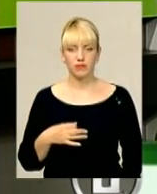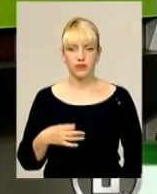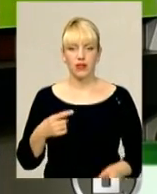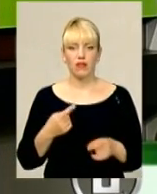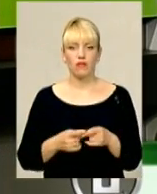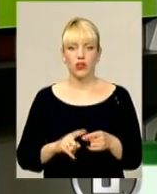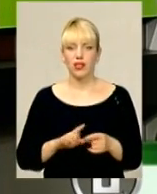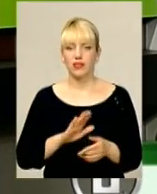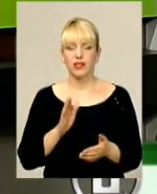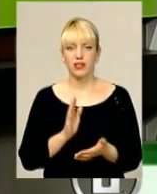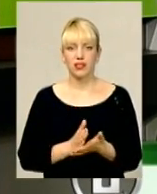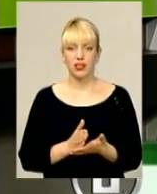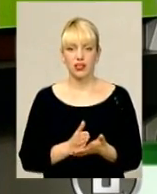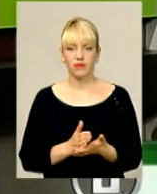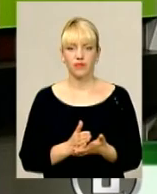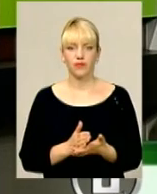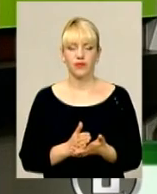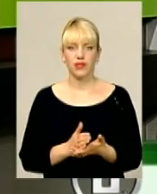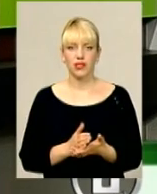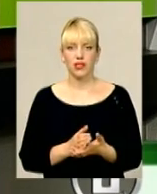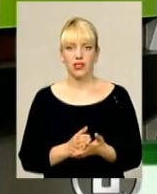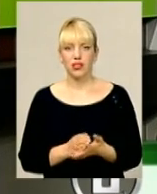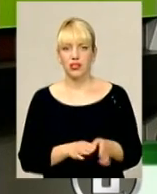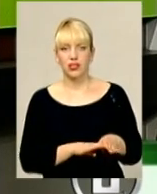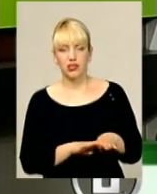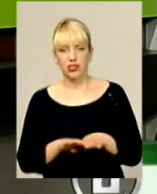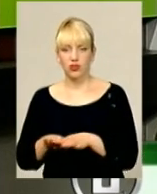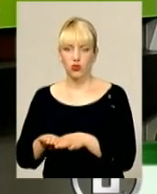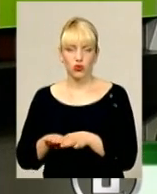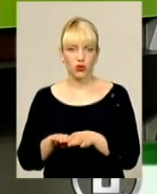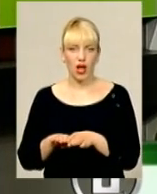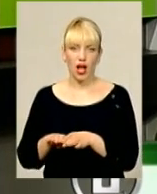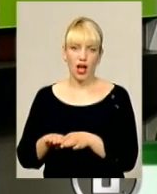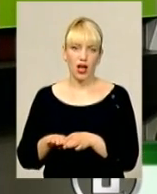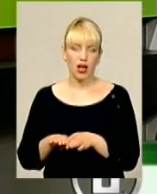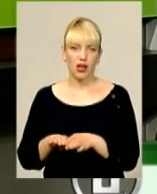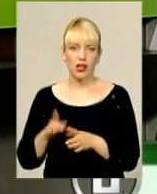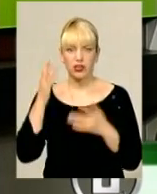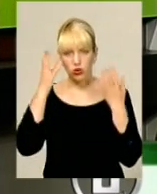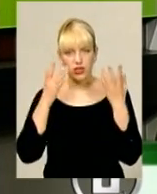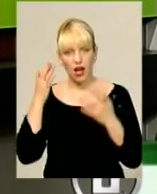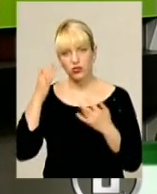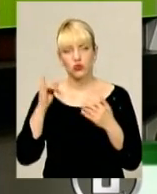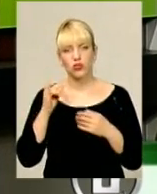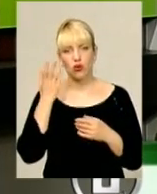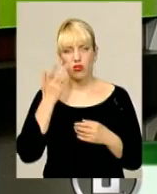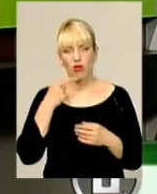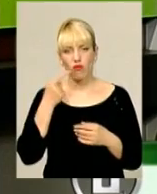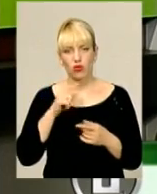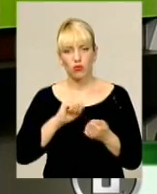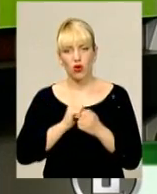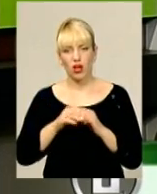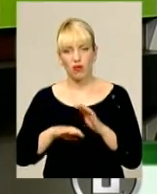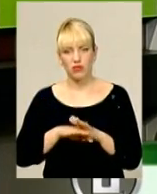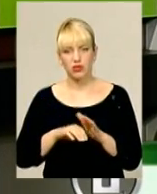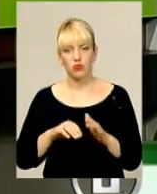вона не є якимось цілісним, єдиною цілісною асоціацією. І, насправді, коли говорять про Кам'янець, ви